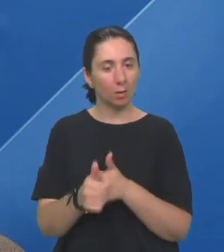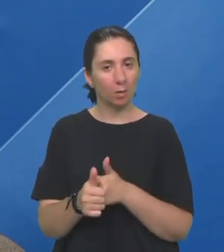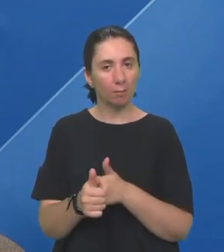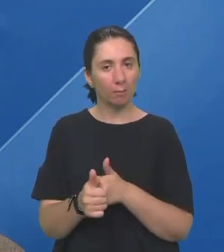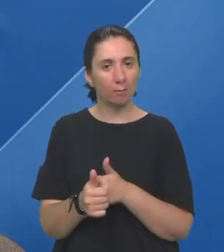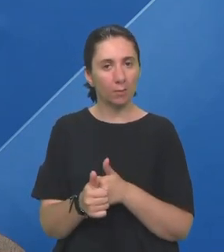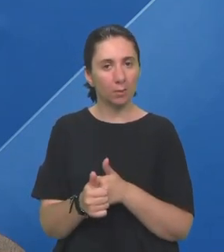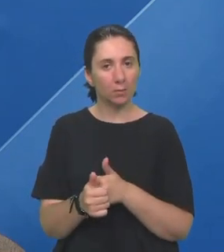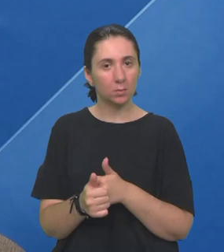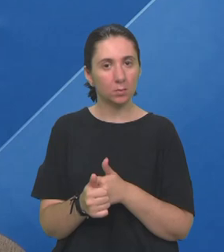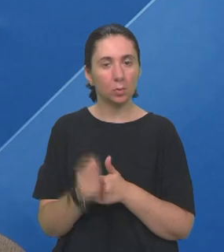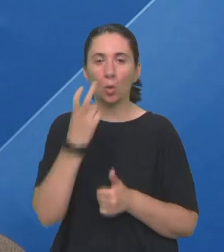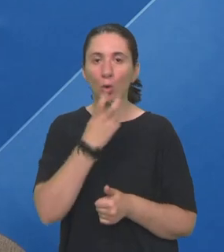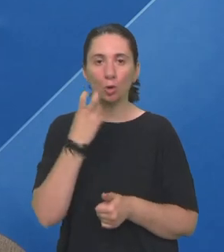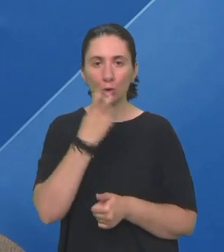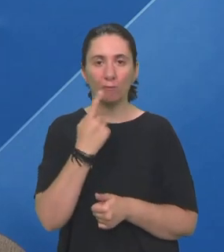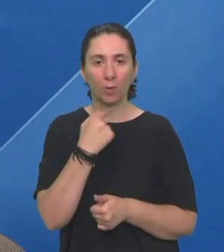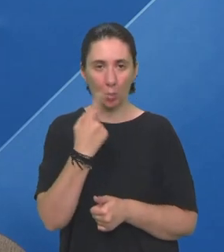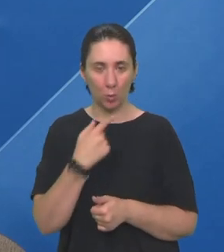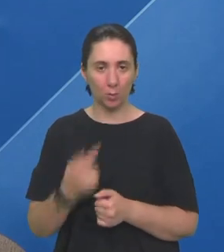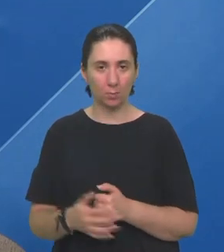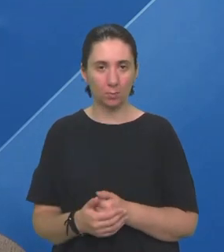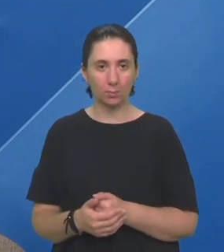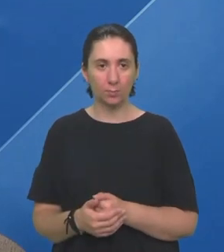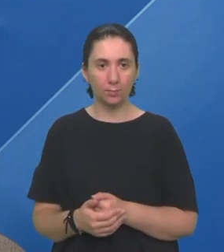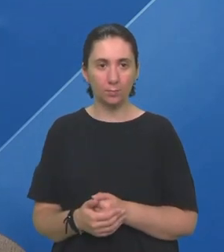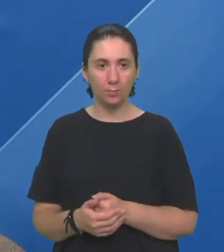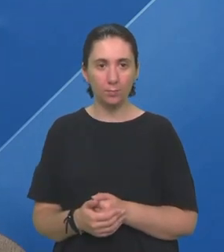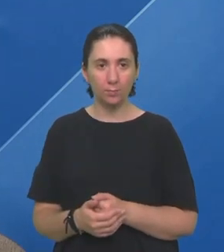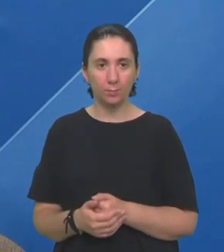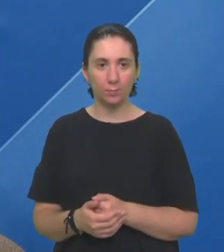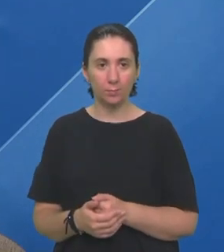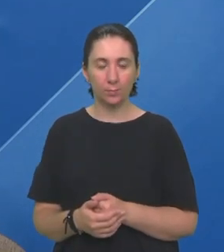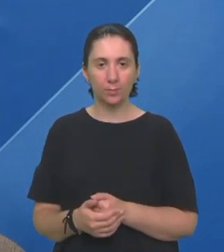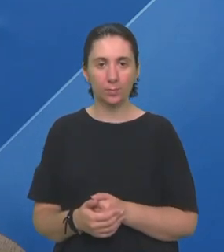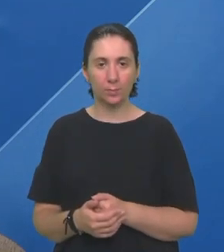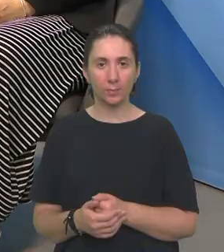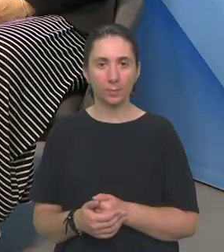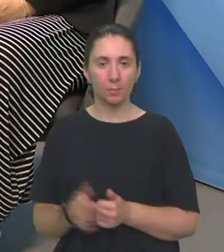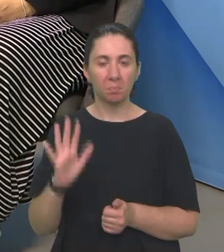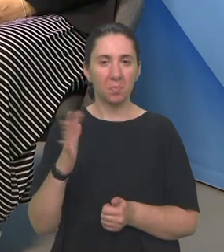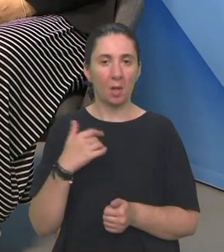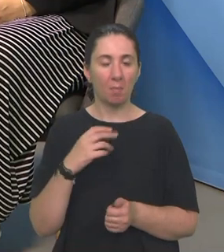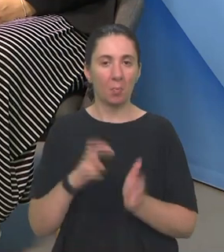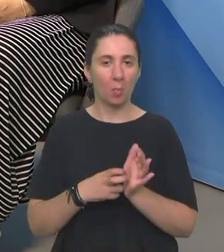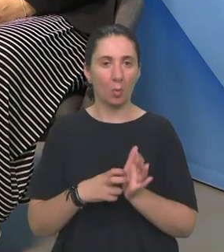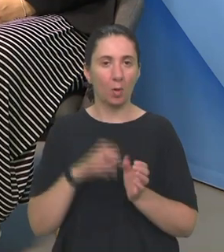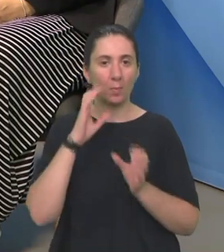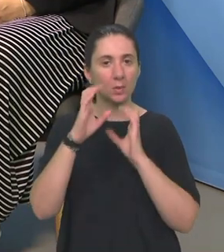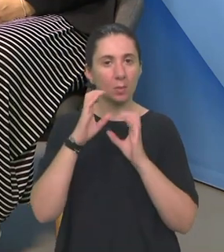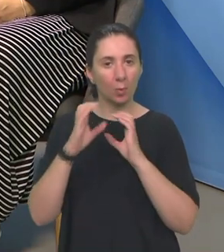očitavanje sa usama Nemam problem sa